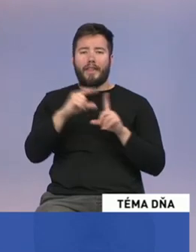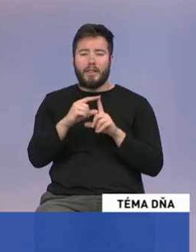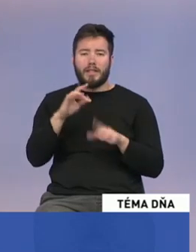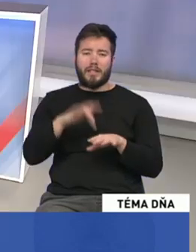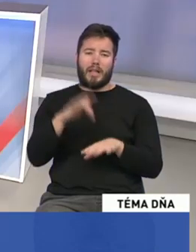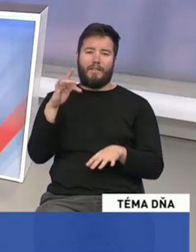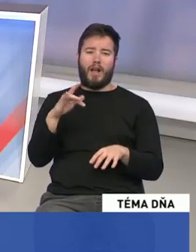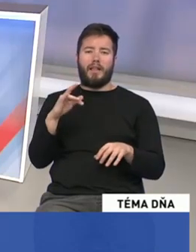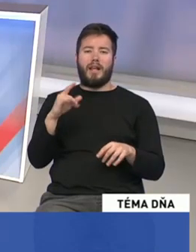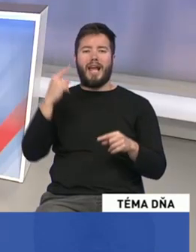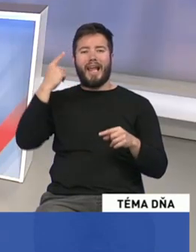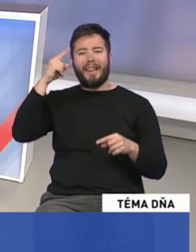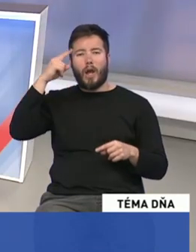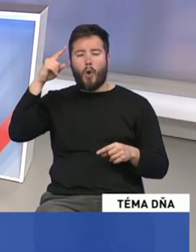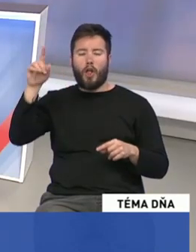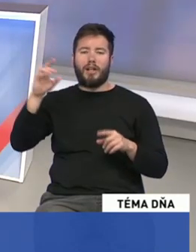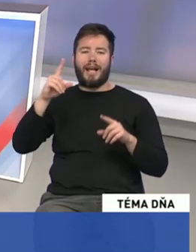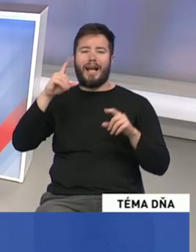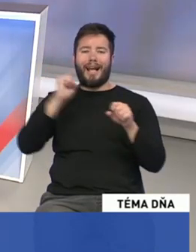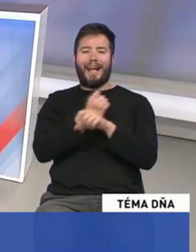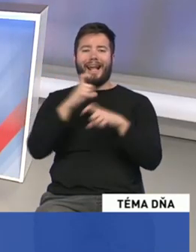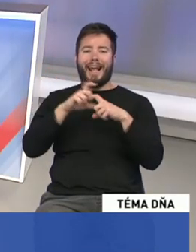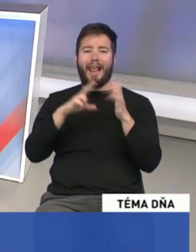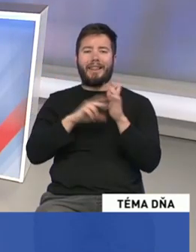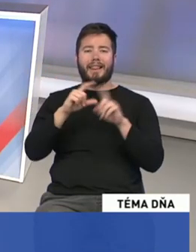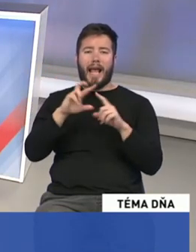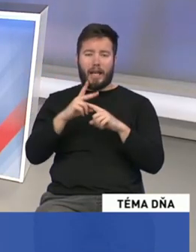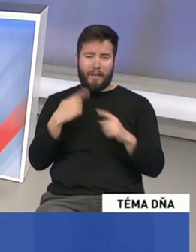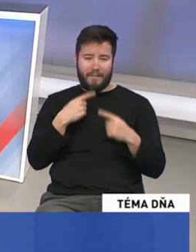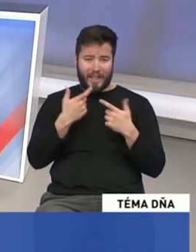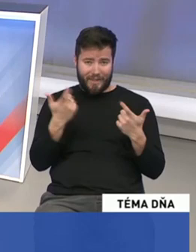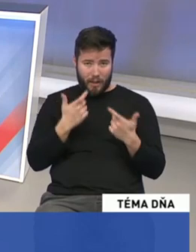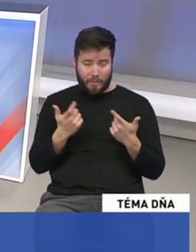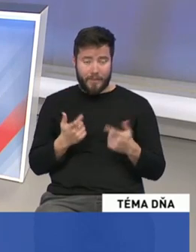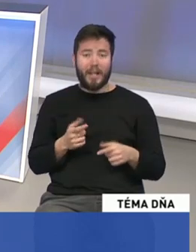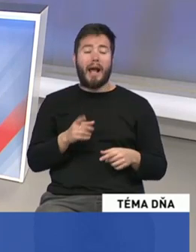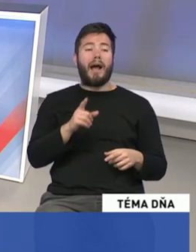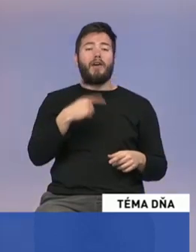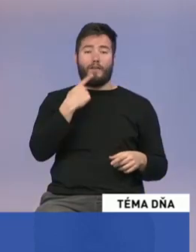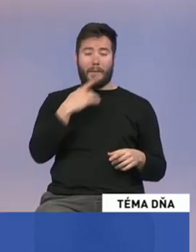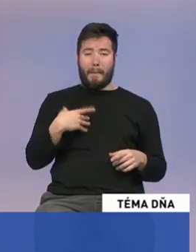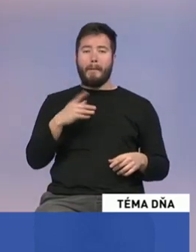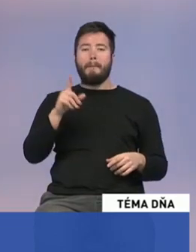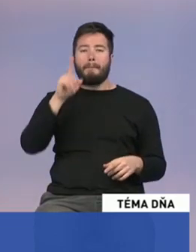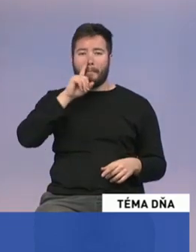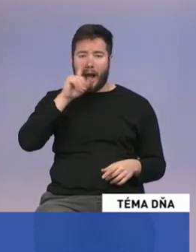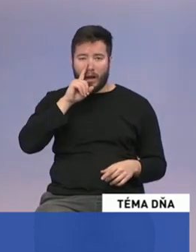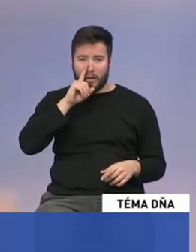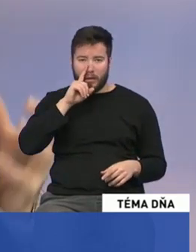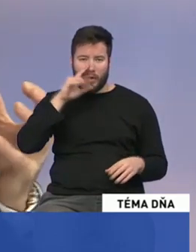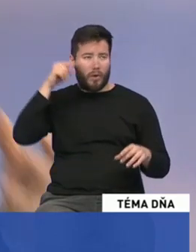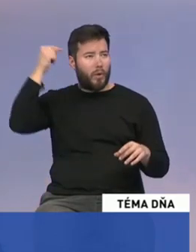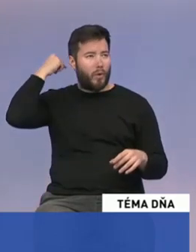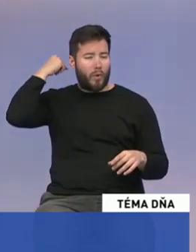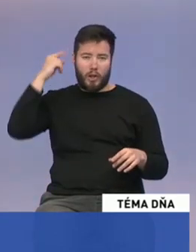Slovensko z vášho pohľadu? nebezpečné, že práve ten rod, viete, keď sa u nás povie, že mama alebo matka, každý za tým vidí ženu. Keď sa povie otec, tak